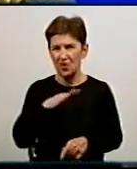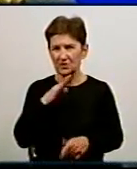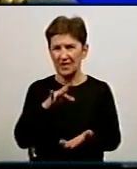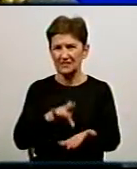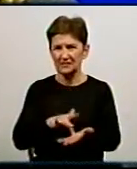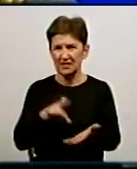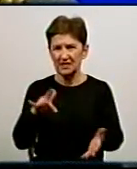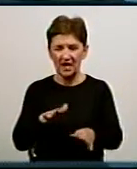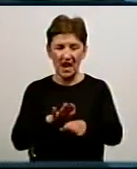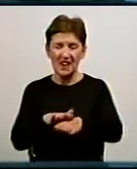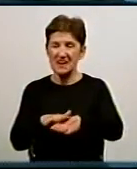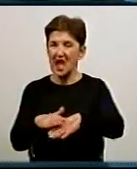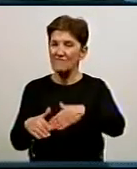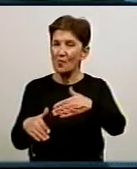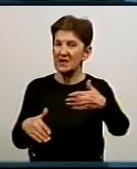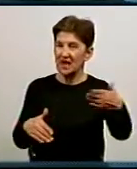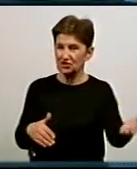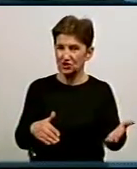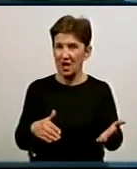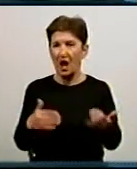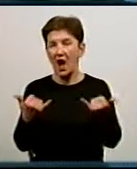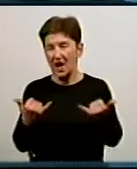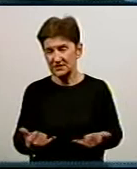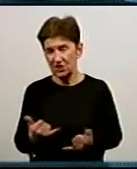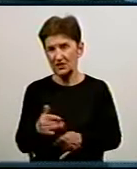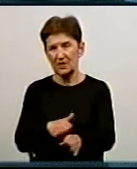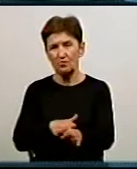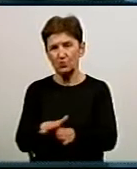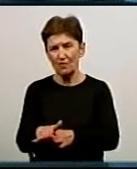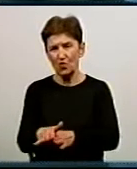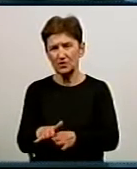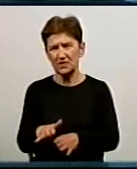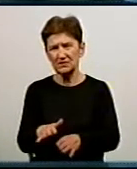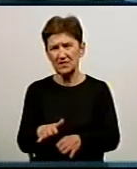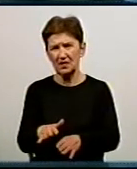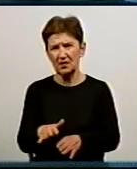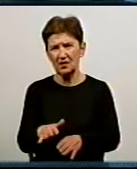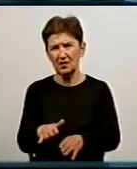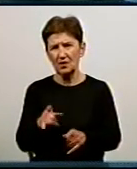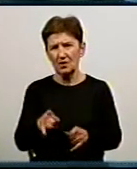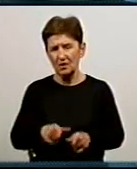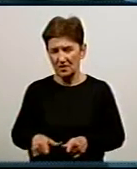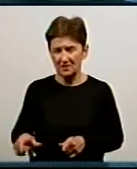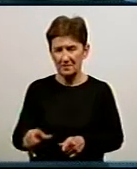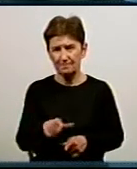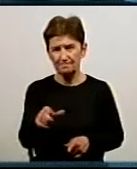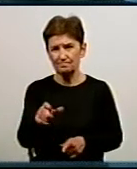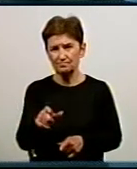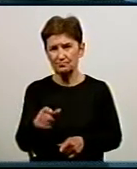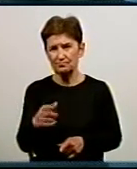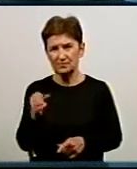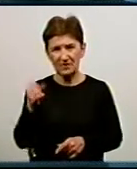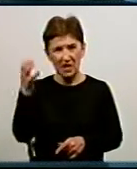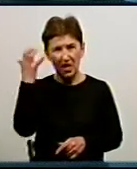міста, лівобережна частина. А зараз проводяться подальші роботи по заміні ділянки водогону зараз по вулиці